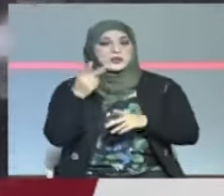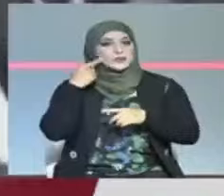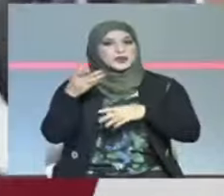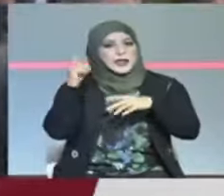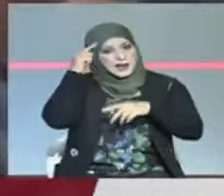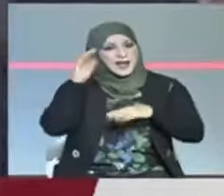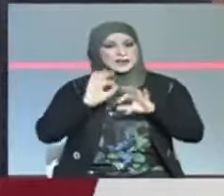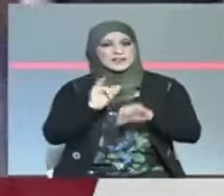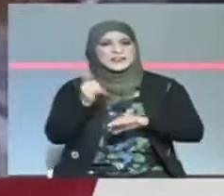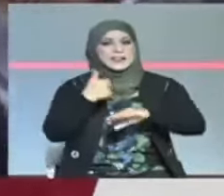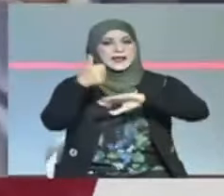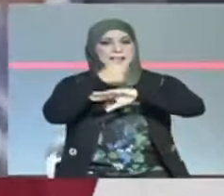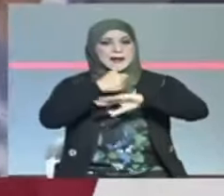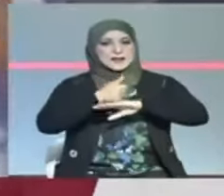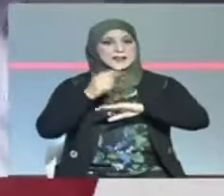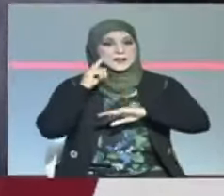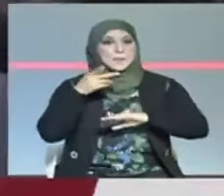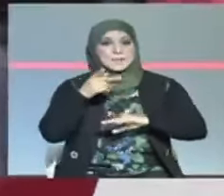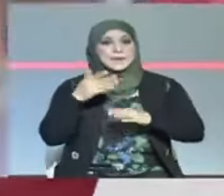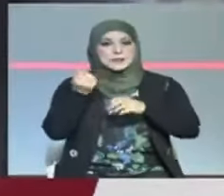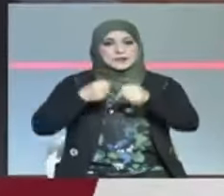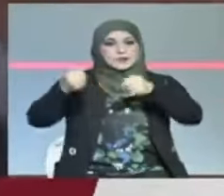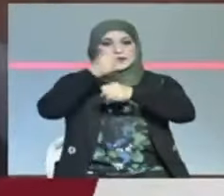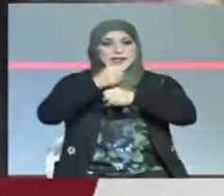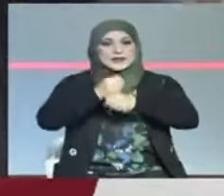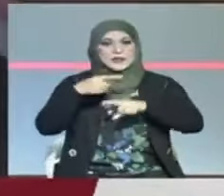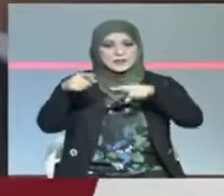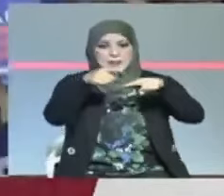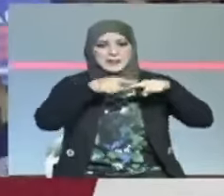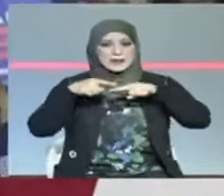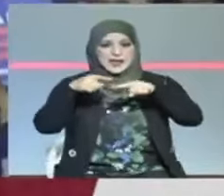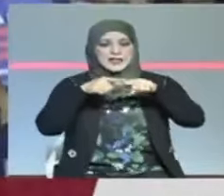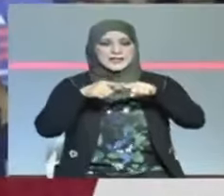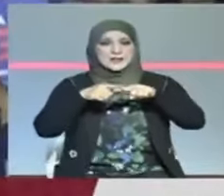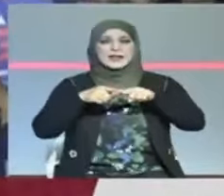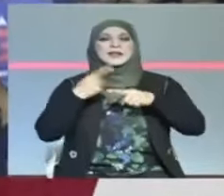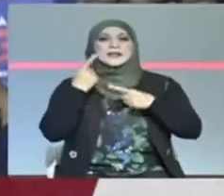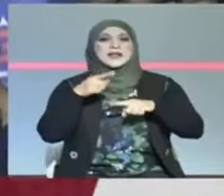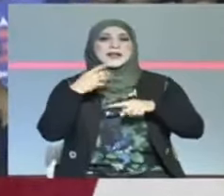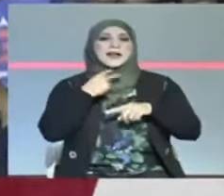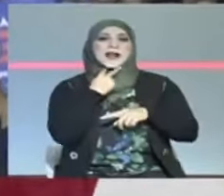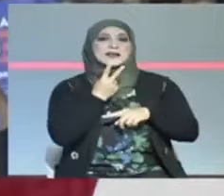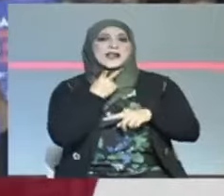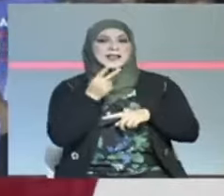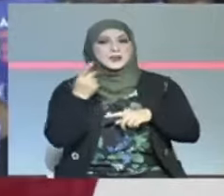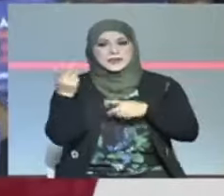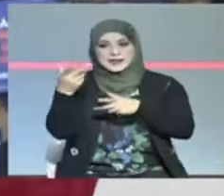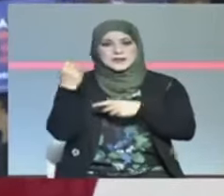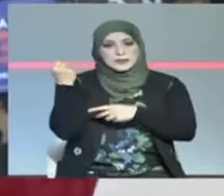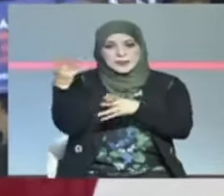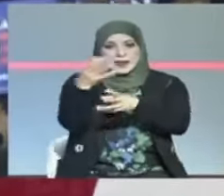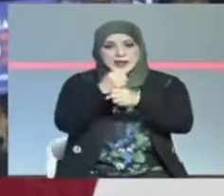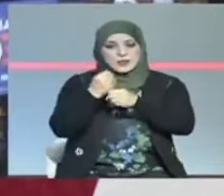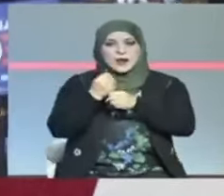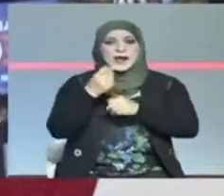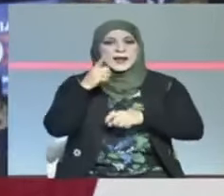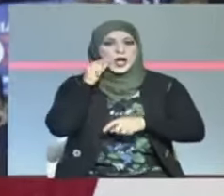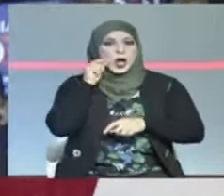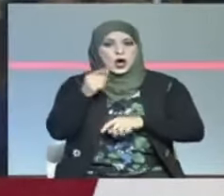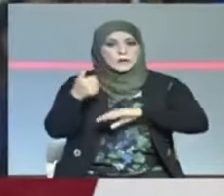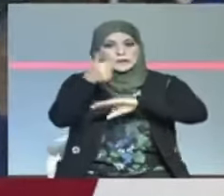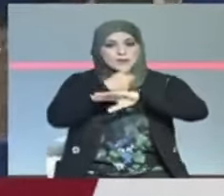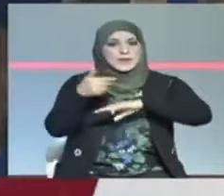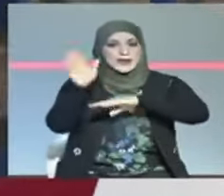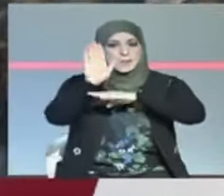بالسباق للبيت الأبغض بل يعتمد الأمر على تقسيم معين لعدد الأصوات التي يحصل عليها المرشحون في